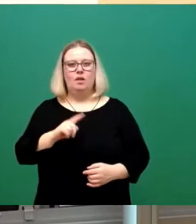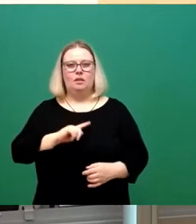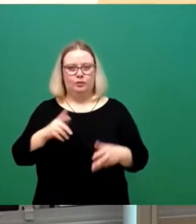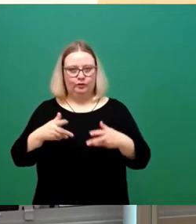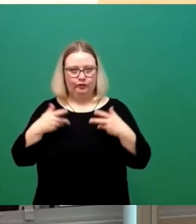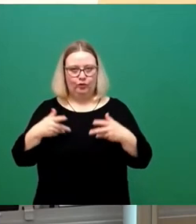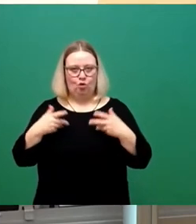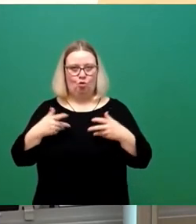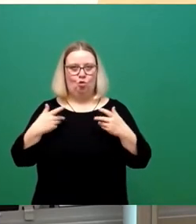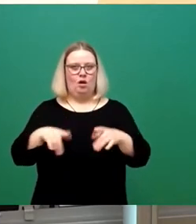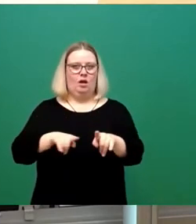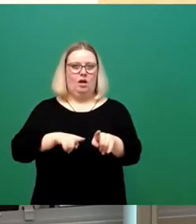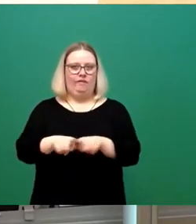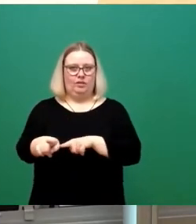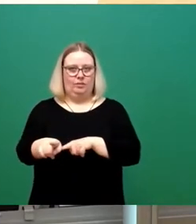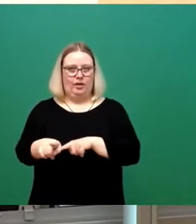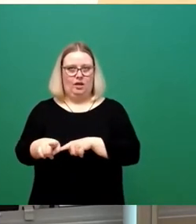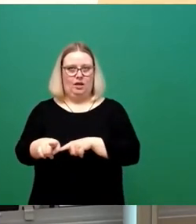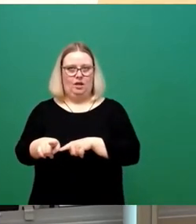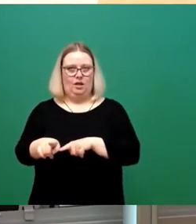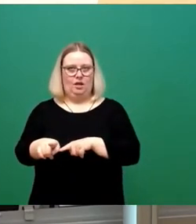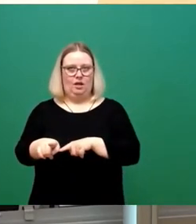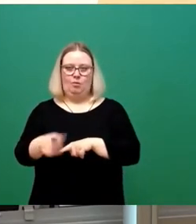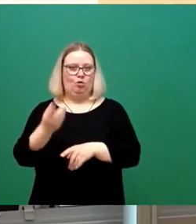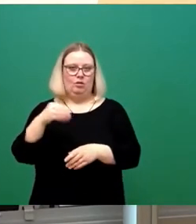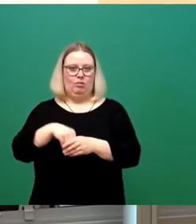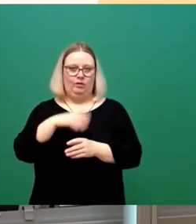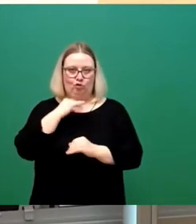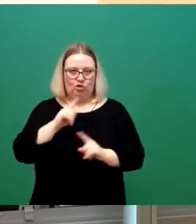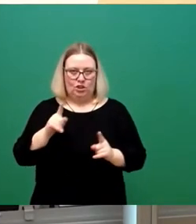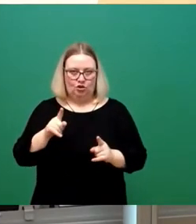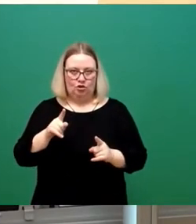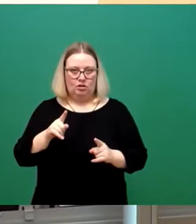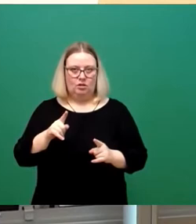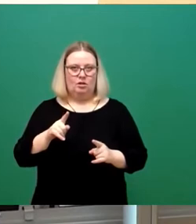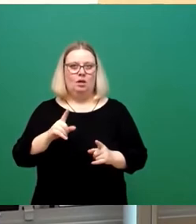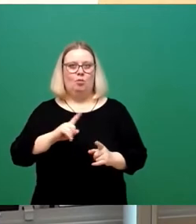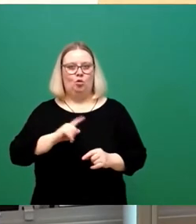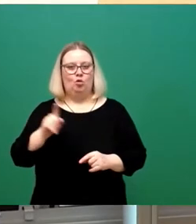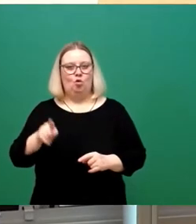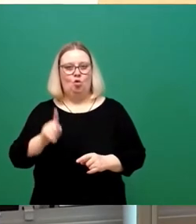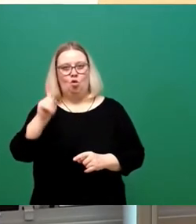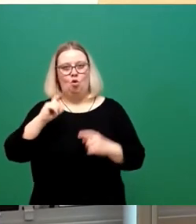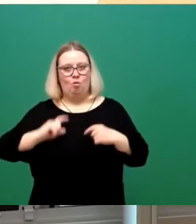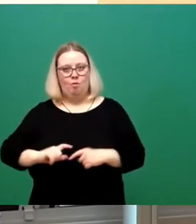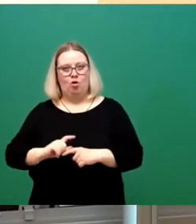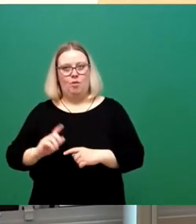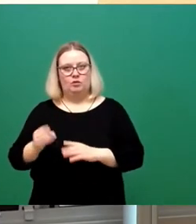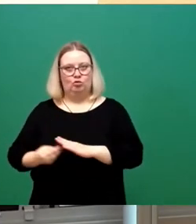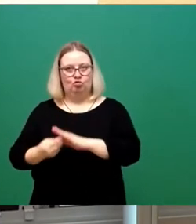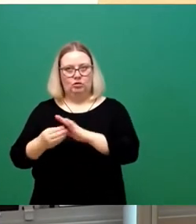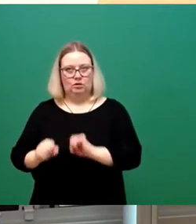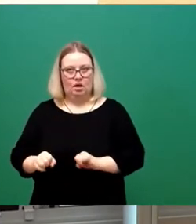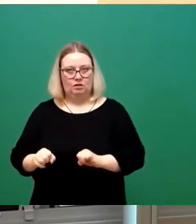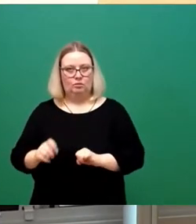dass die FDP dieses Spiel scheinbar nicht mitmachen will. Ich kann dem Oberbürgermeister dort nur den Rücken stärken, dass er